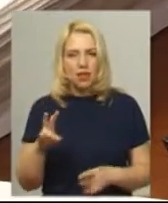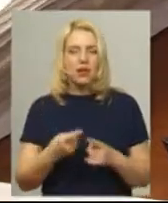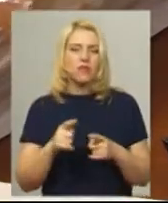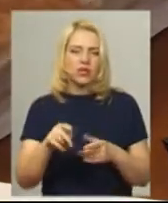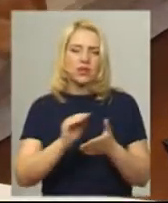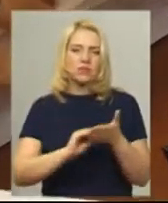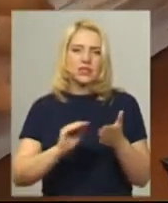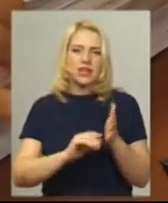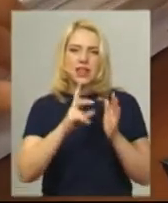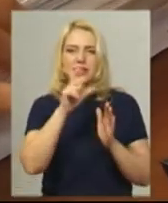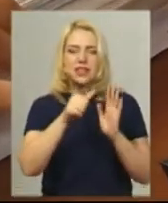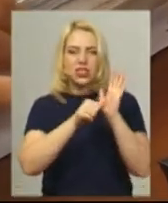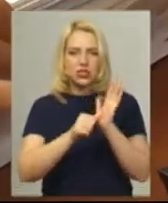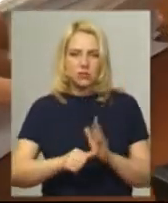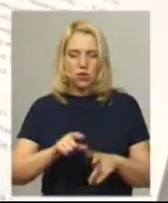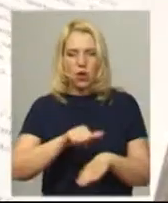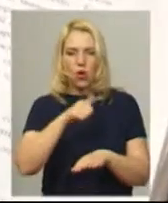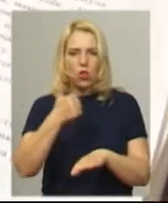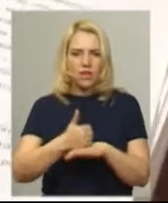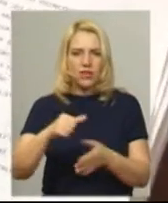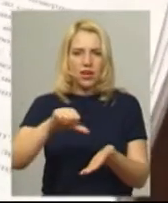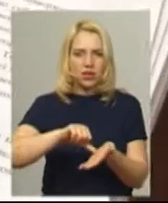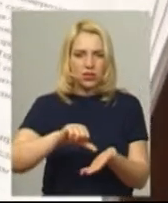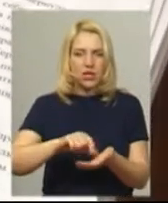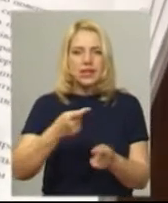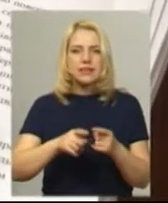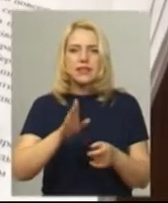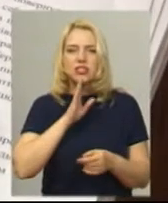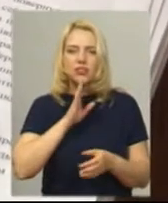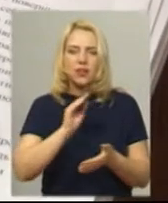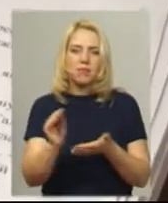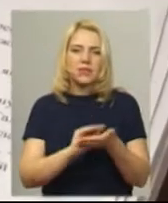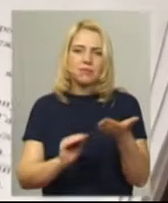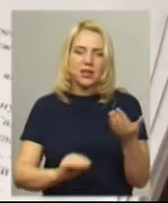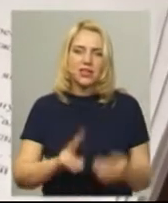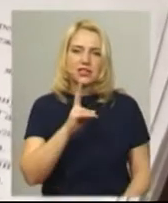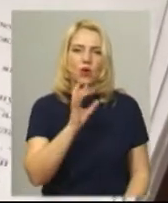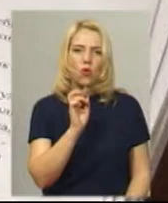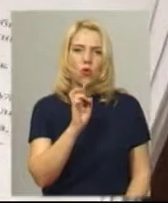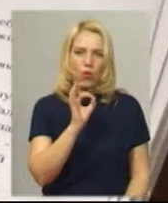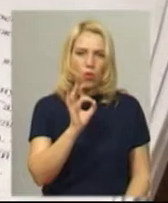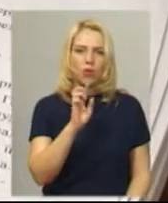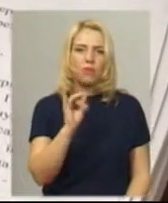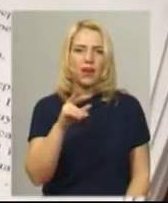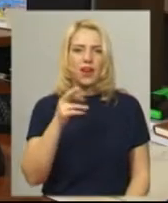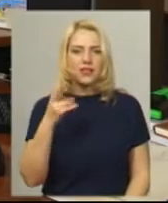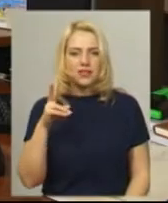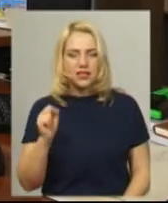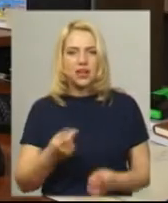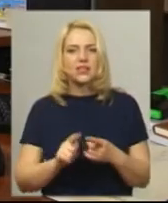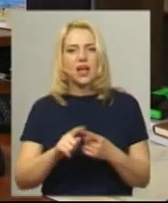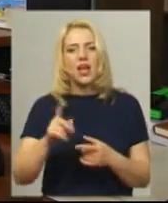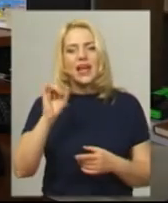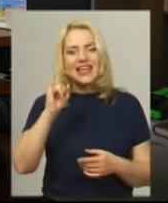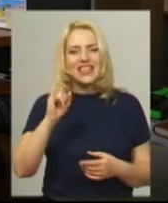за шість місяців. Головна героїня – це письменниця Ольга Кобилянська. У творі є фрагменти з біографії та роман все-таки художній, каже авторка. Для